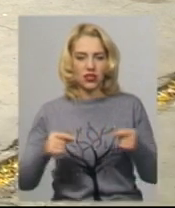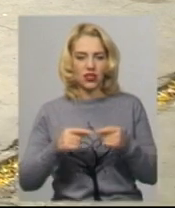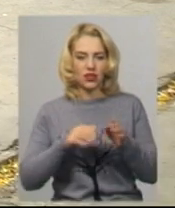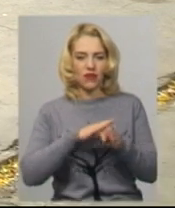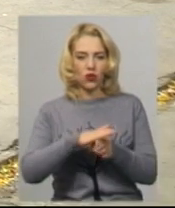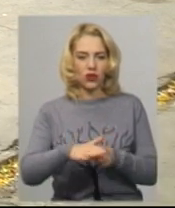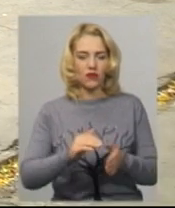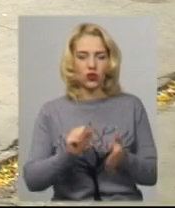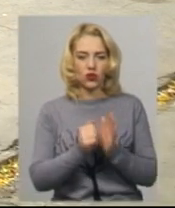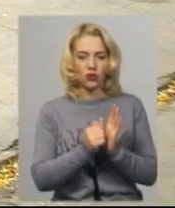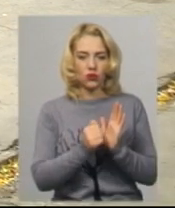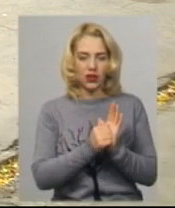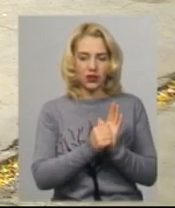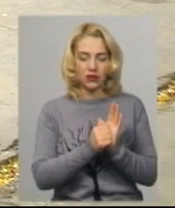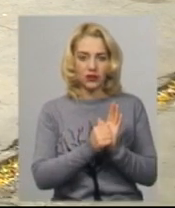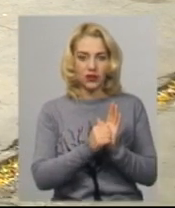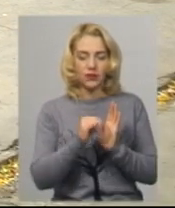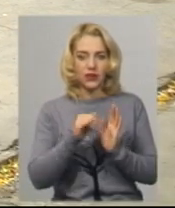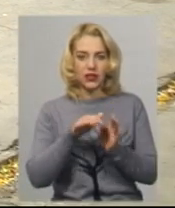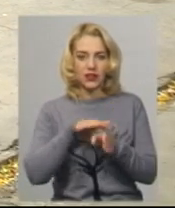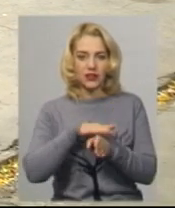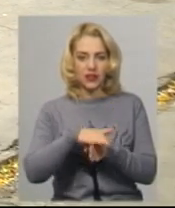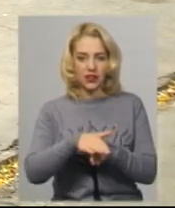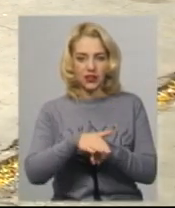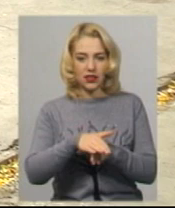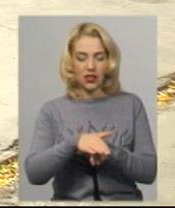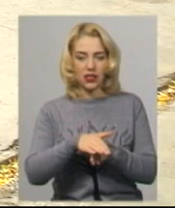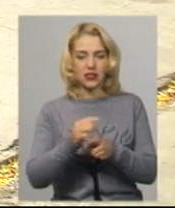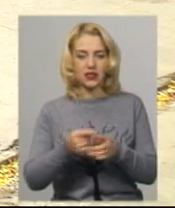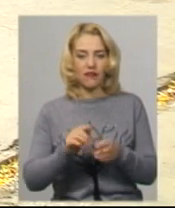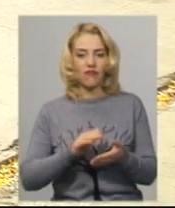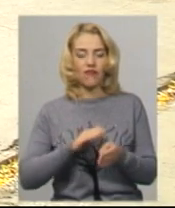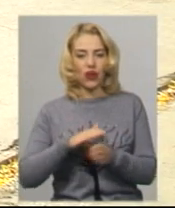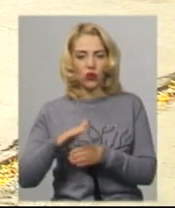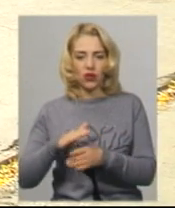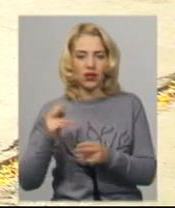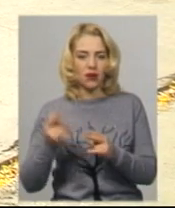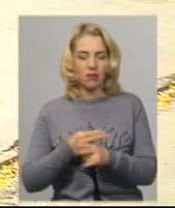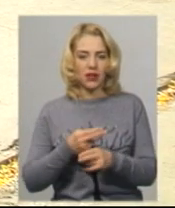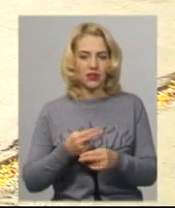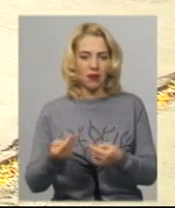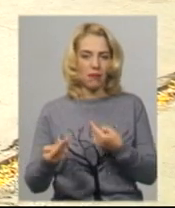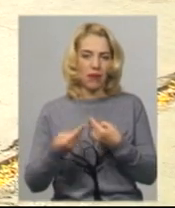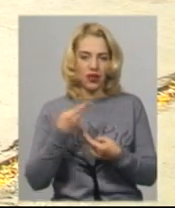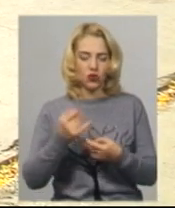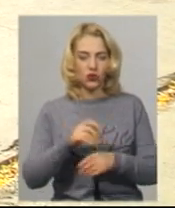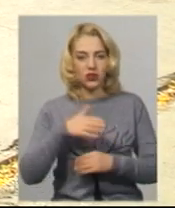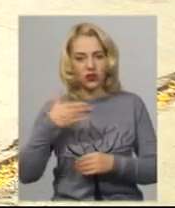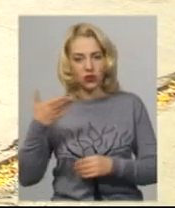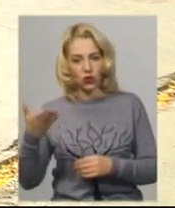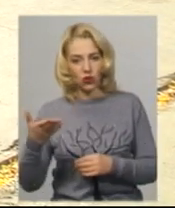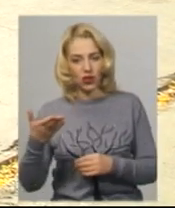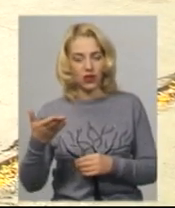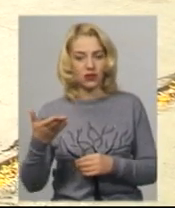та здійснено зазначене виконання без вчинення перешкод зі сторони